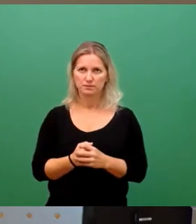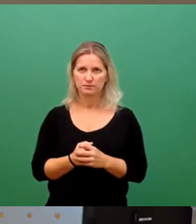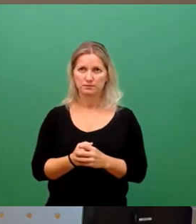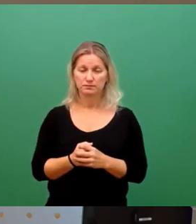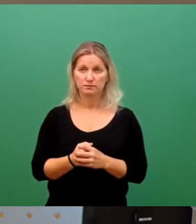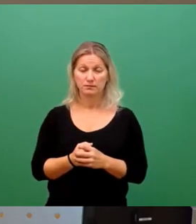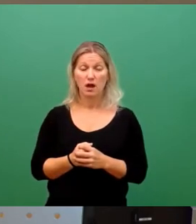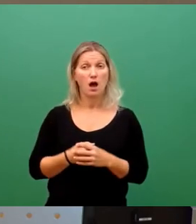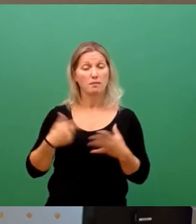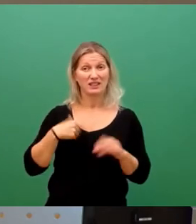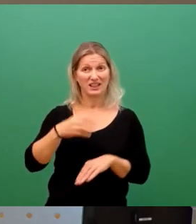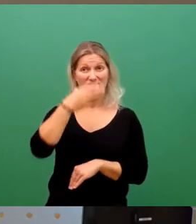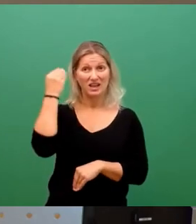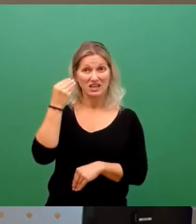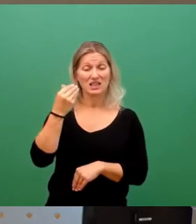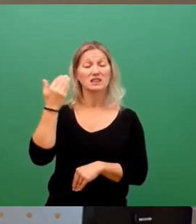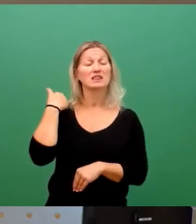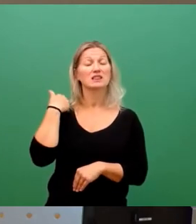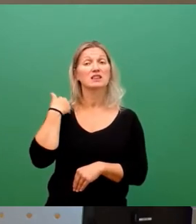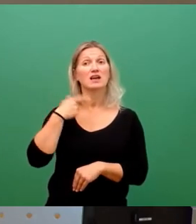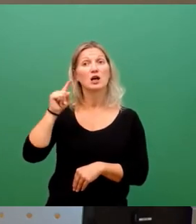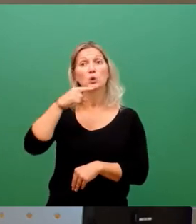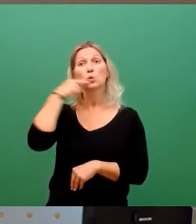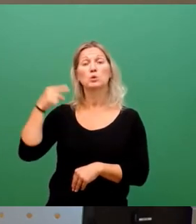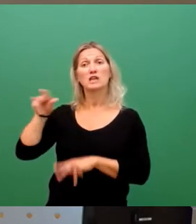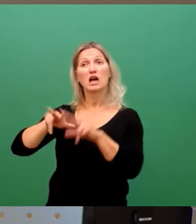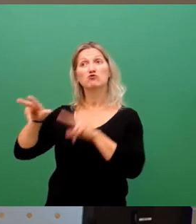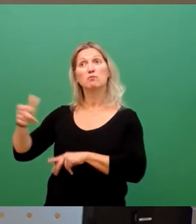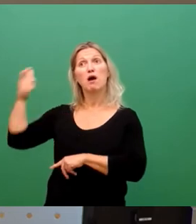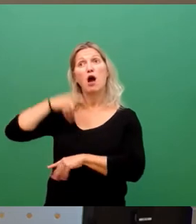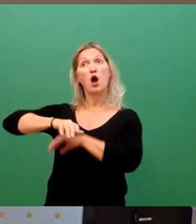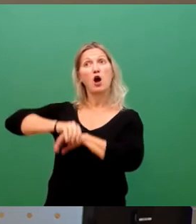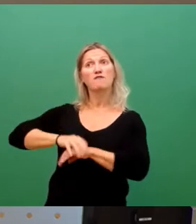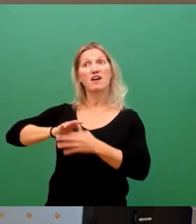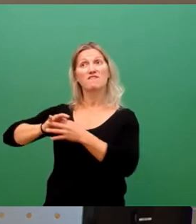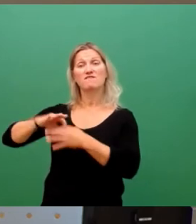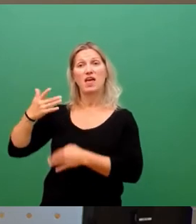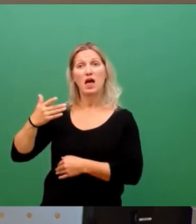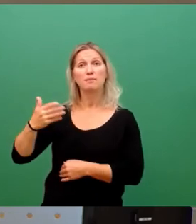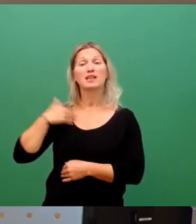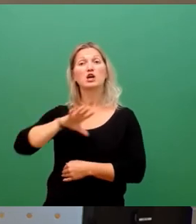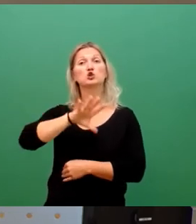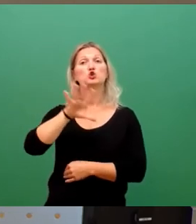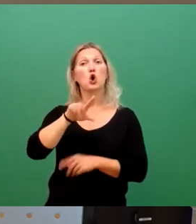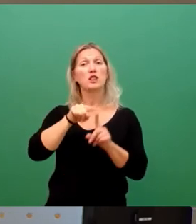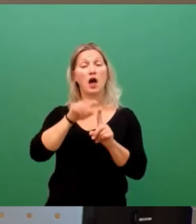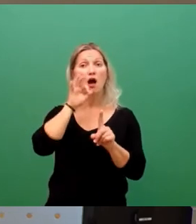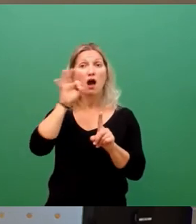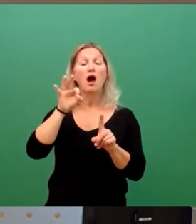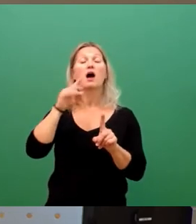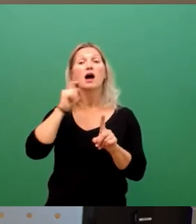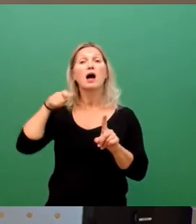Abhängigkeit vom fossilfaschistischen russischen Regime geführt hat. Der Putin-Lobbyist Schröder, aber auch die große